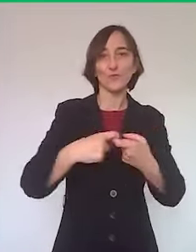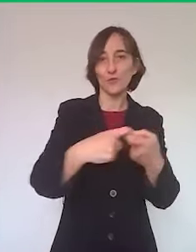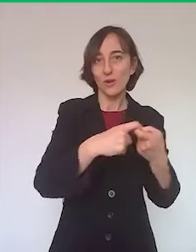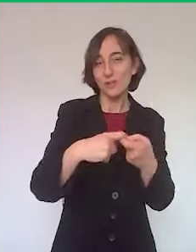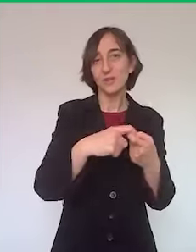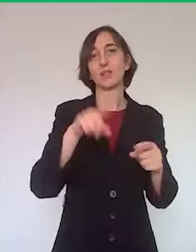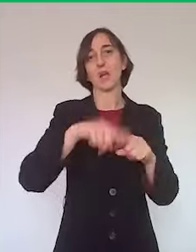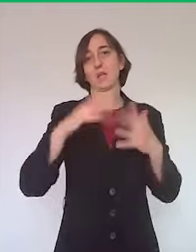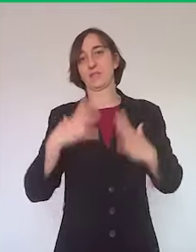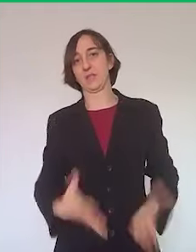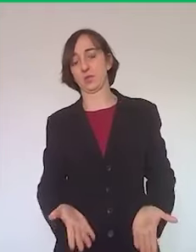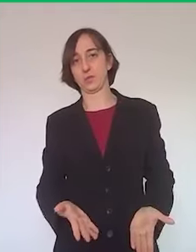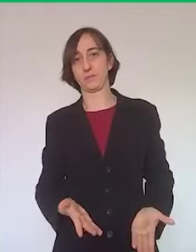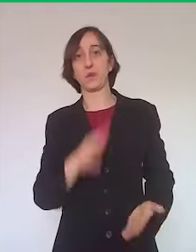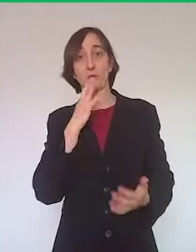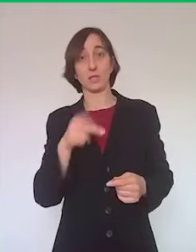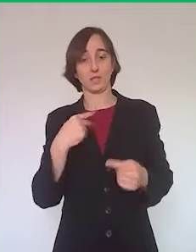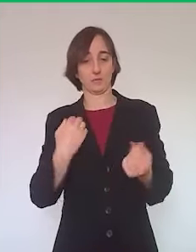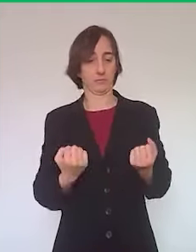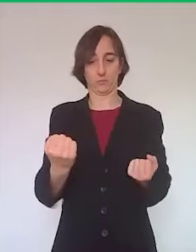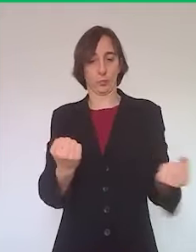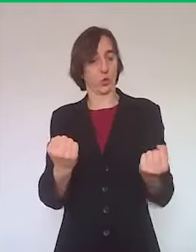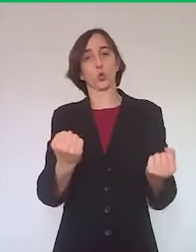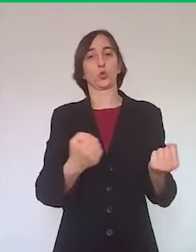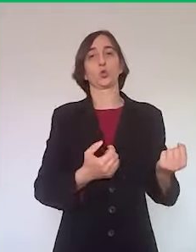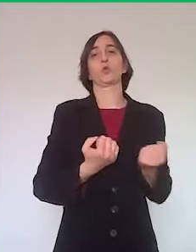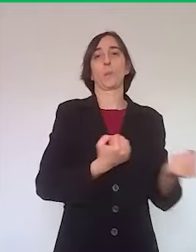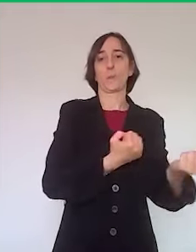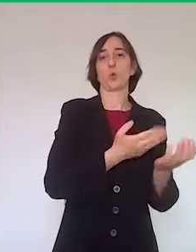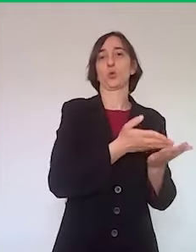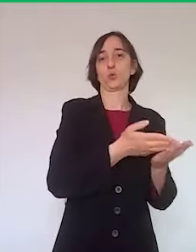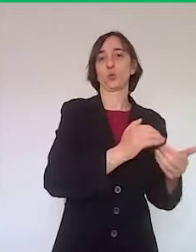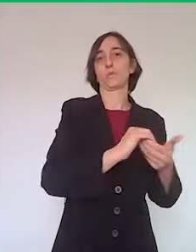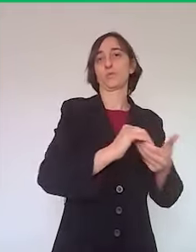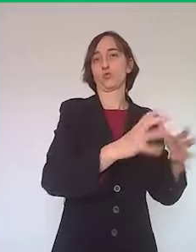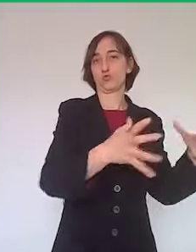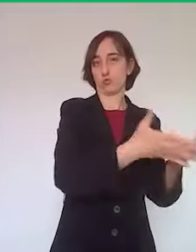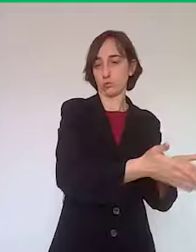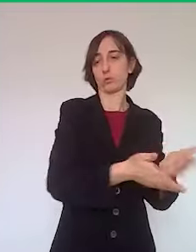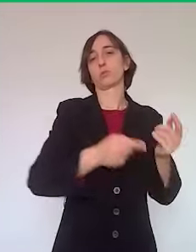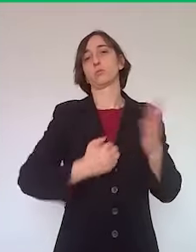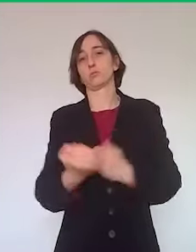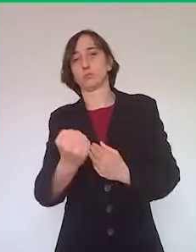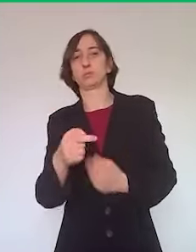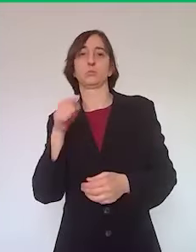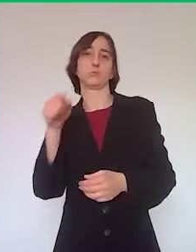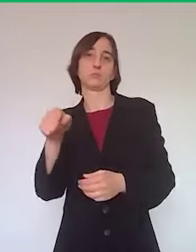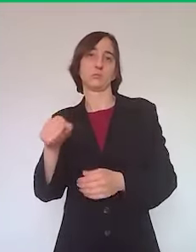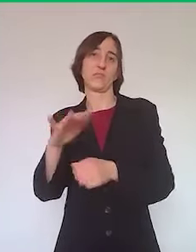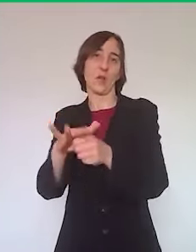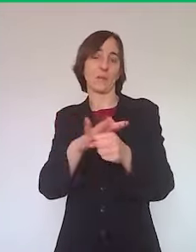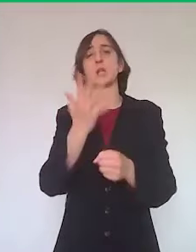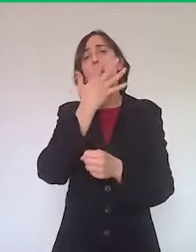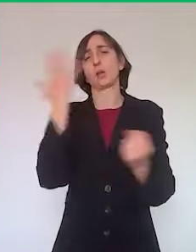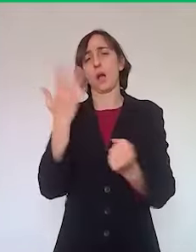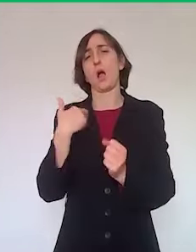direttamente rivolta alla società, l'altra rivolta alle famiglie, metteremo degli indicatori di ISEE, naturalmente noi possiamo sostenere quelle che hanno